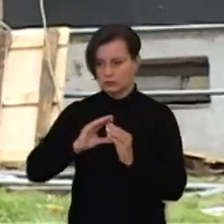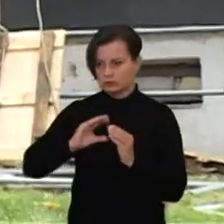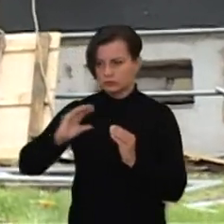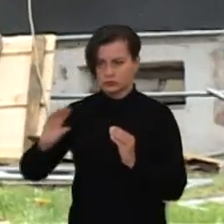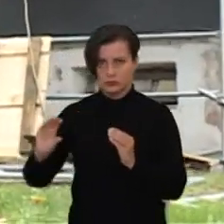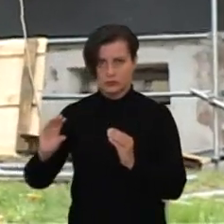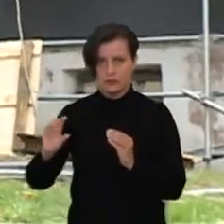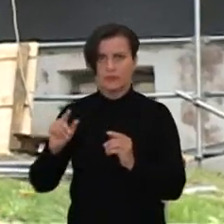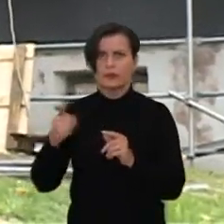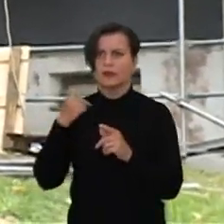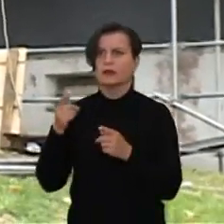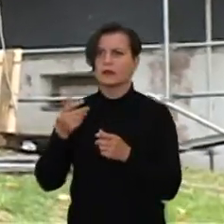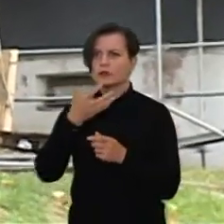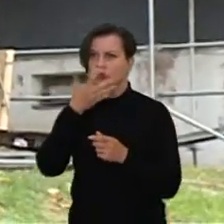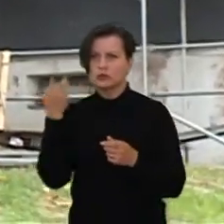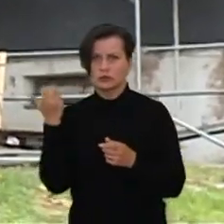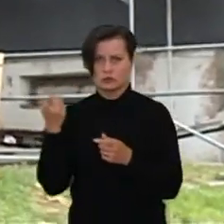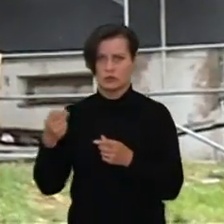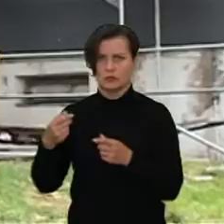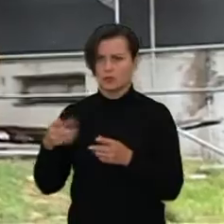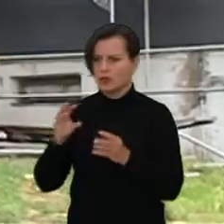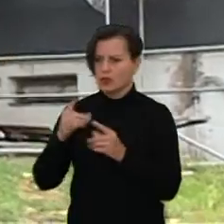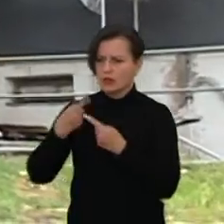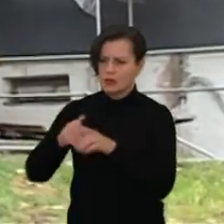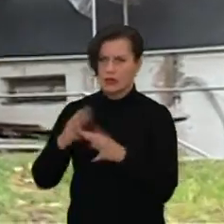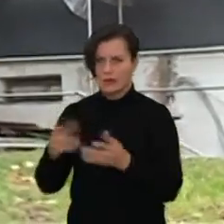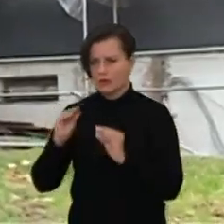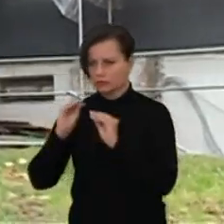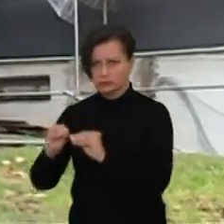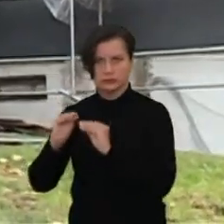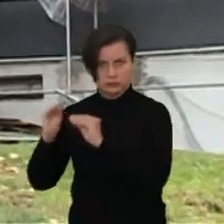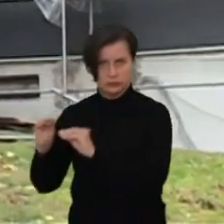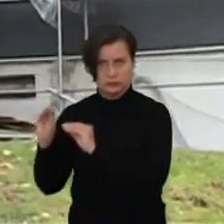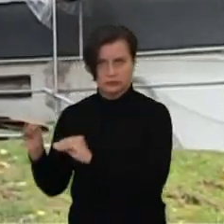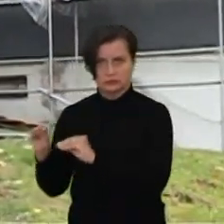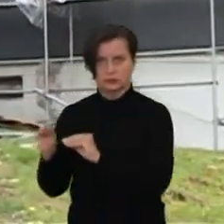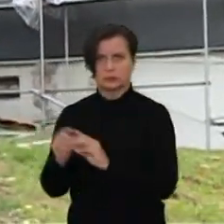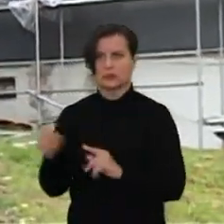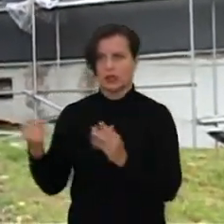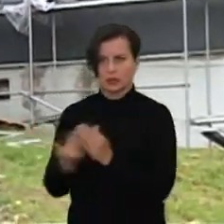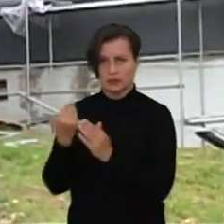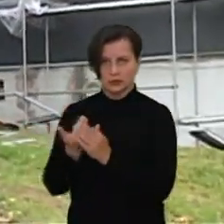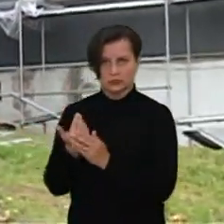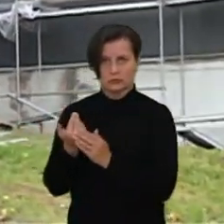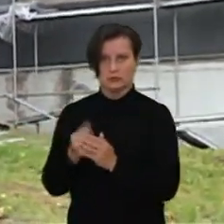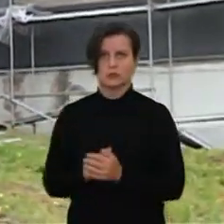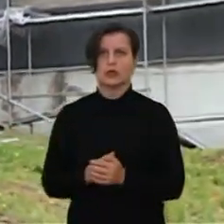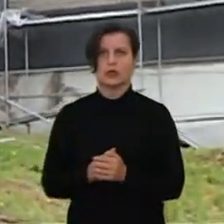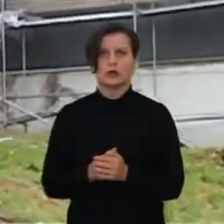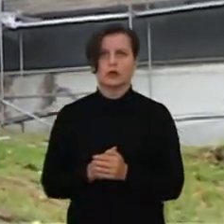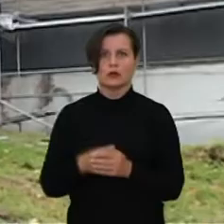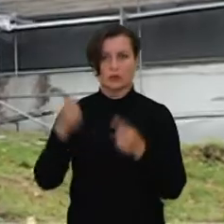jeigu yra atskirai įrenginėjimi šilminiai mazgai, būtent tų mazgų renovacijai.